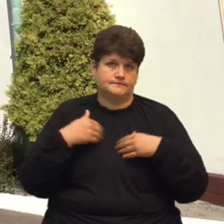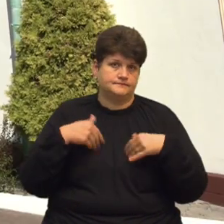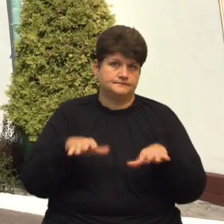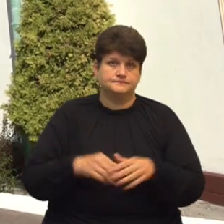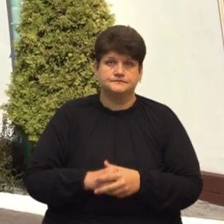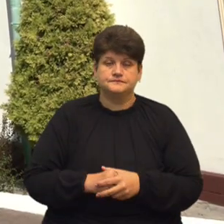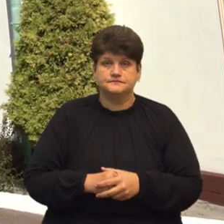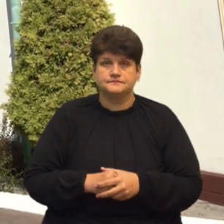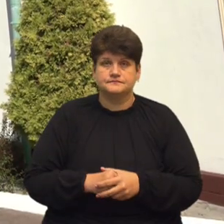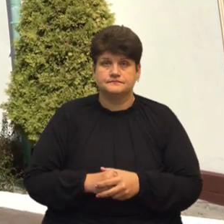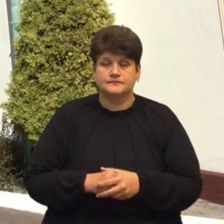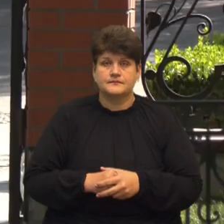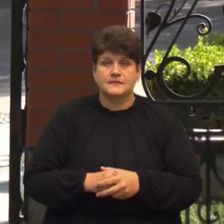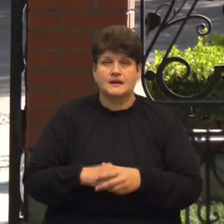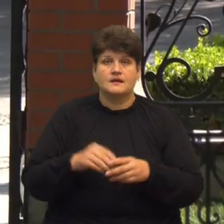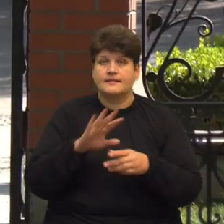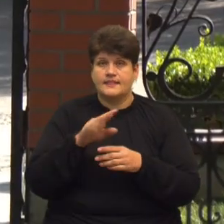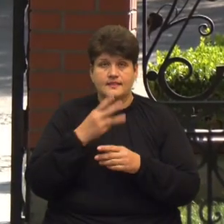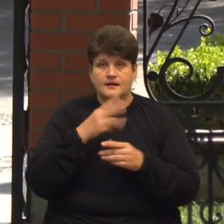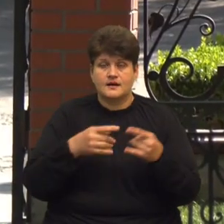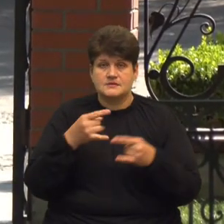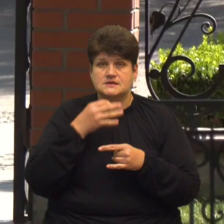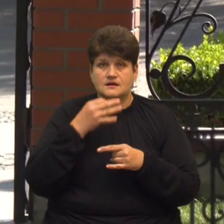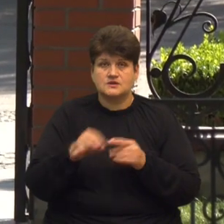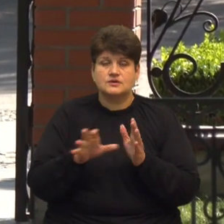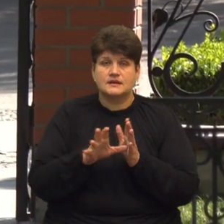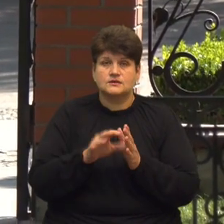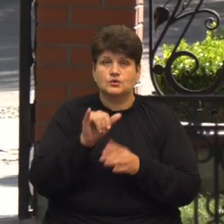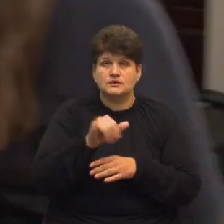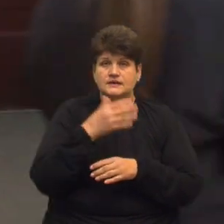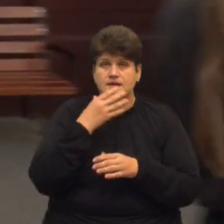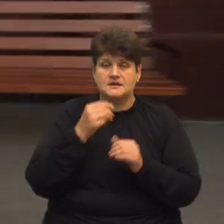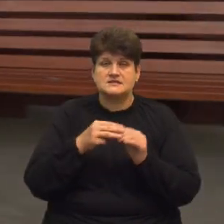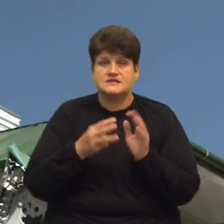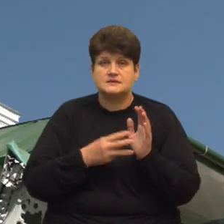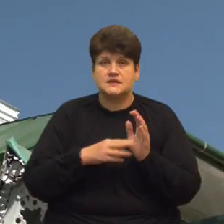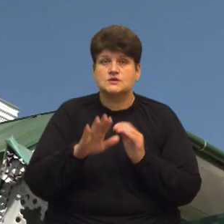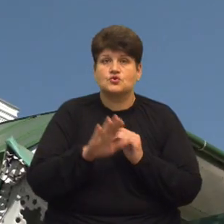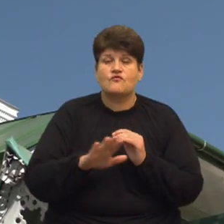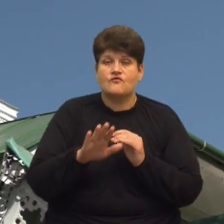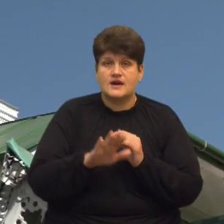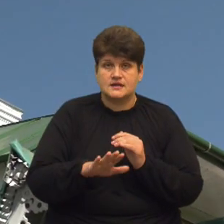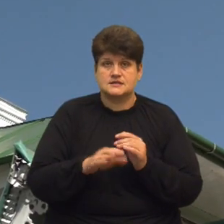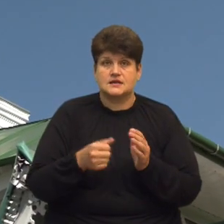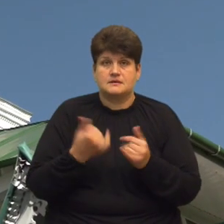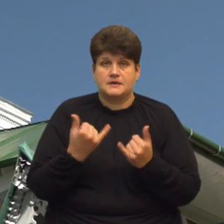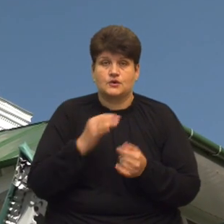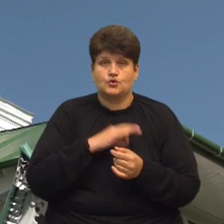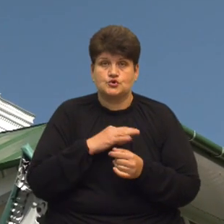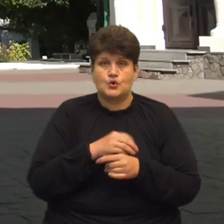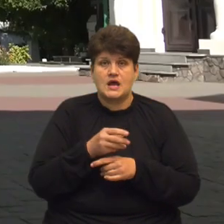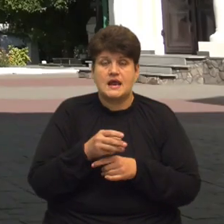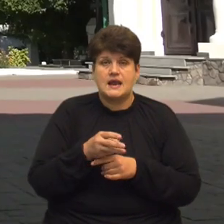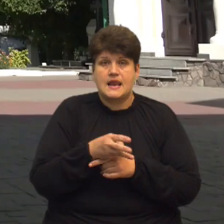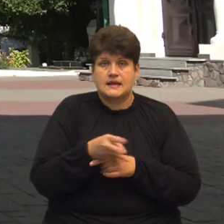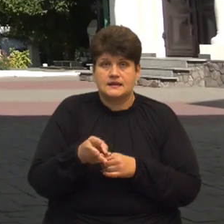На камеру Черниці розповіли, що електроенергії в них немає ще з 18 вересня, тож тепер користуються ліхтариками